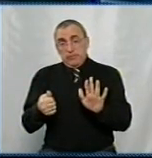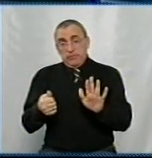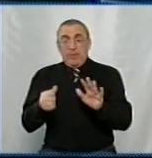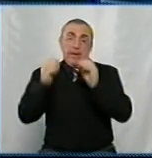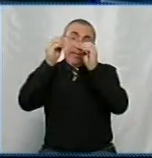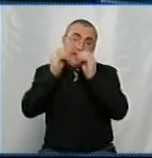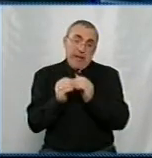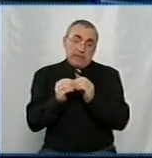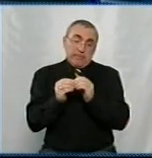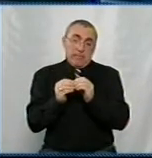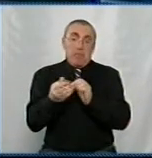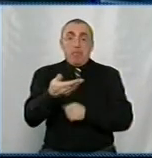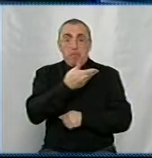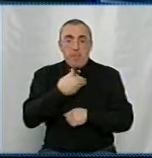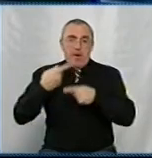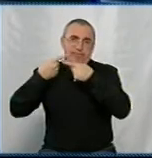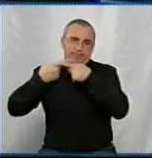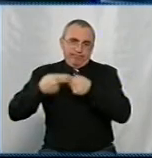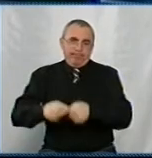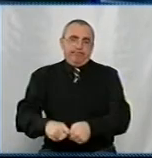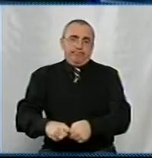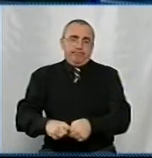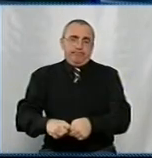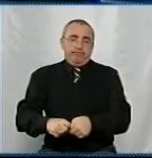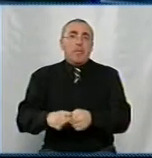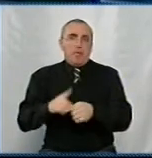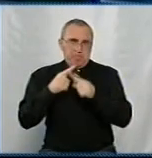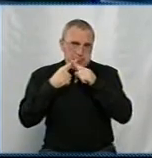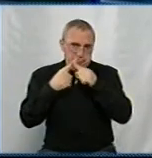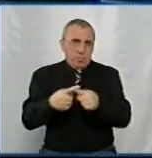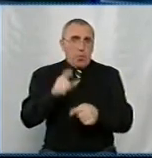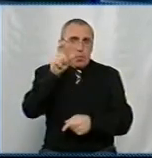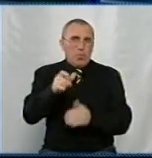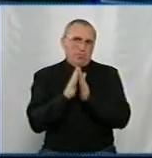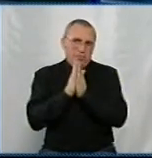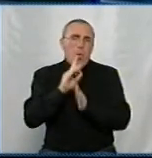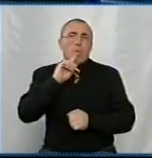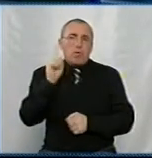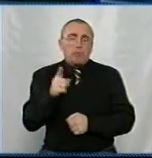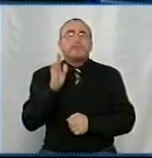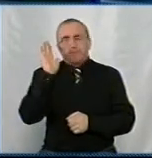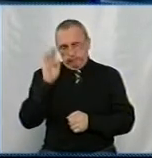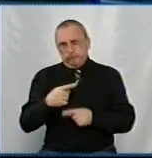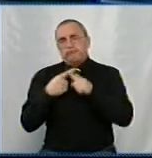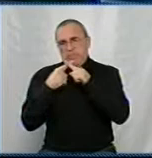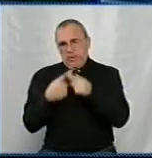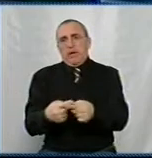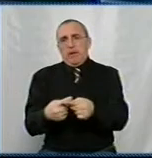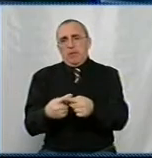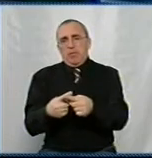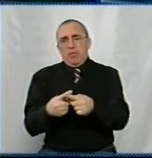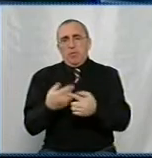10 місяців ми реструктуризаємо. Ідете на зустріч, коли людина просить рік? Йдемо. Бувається. Так,